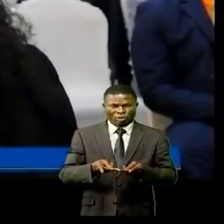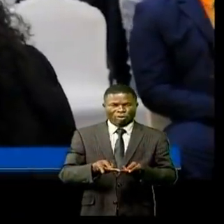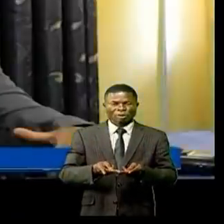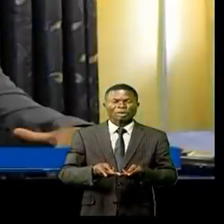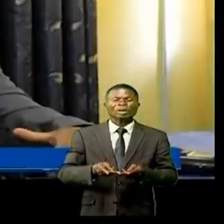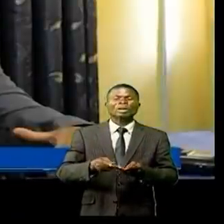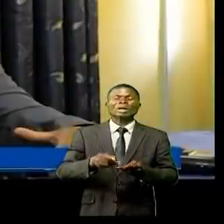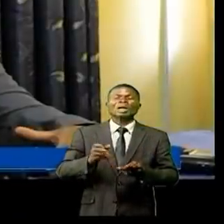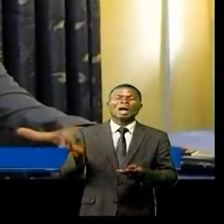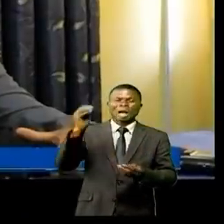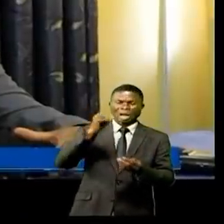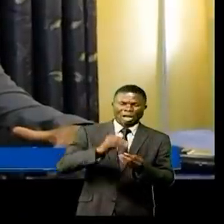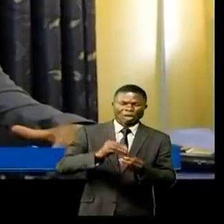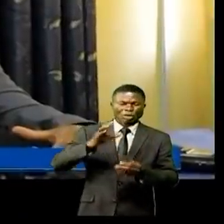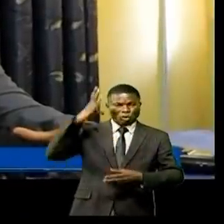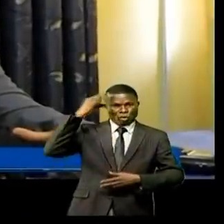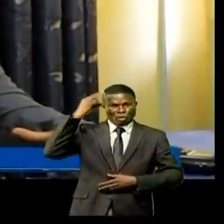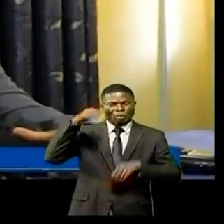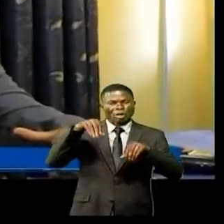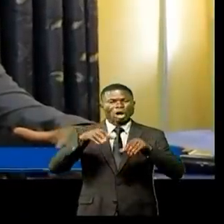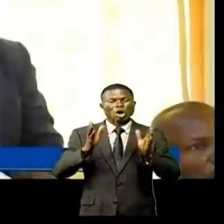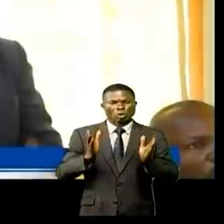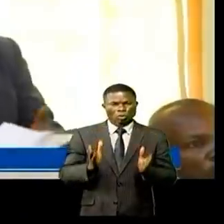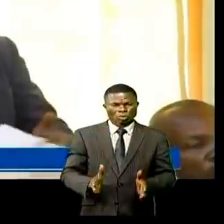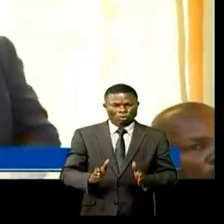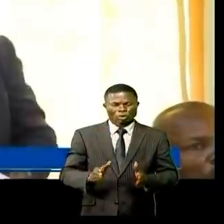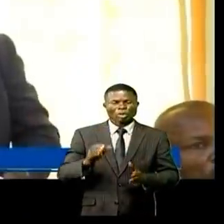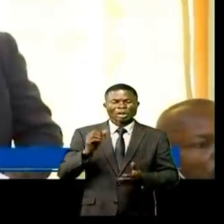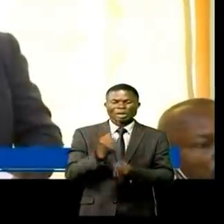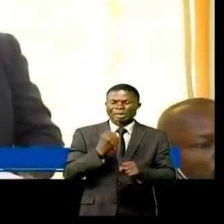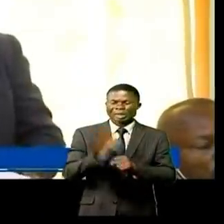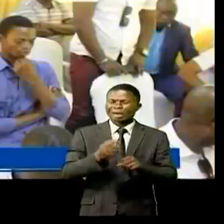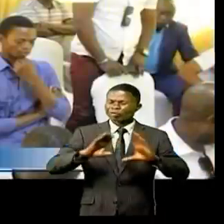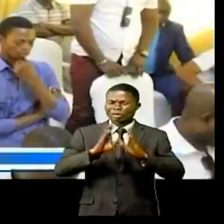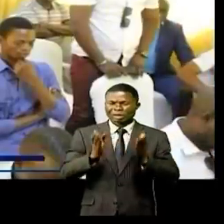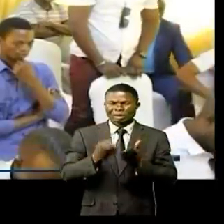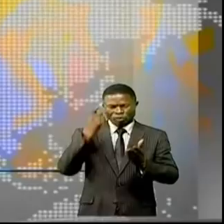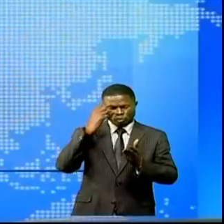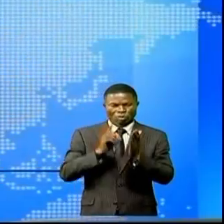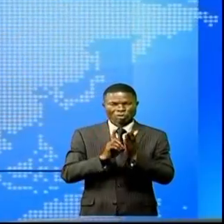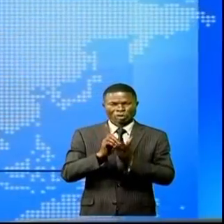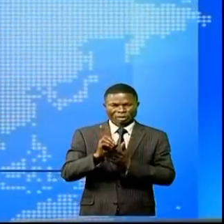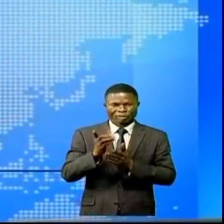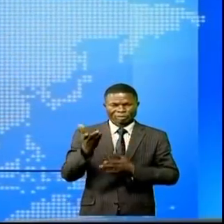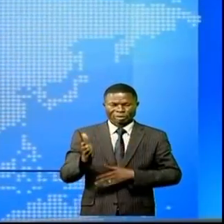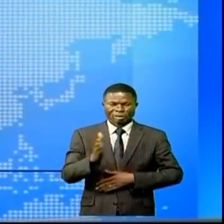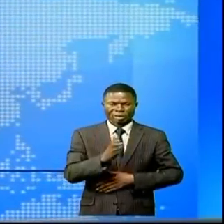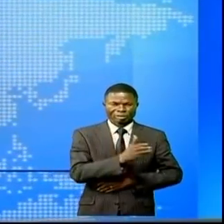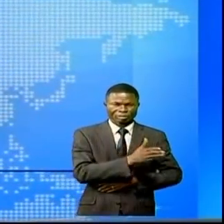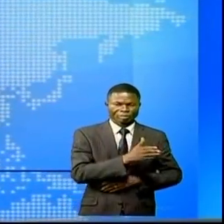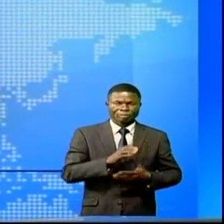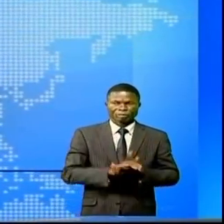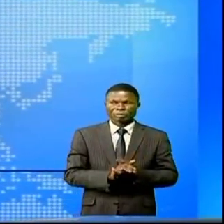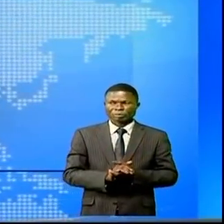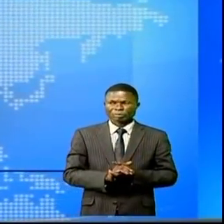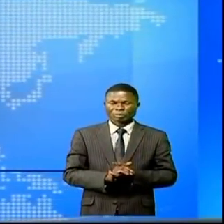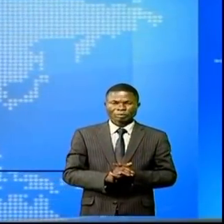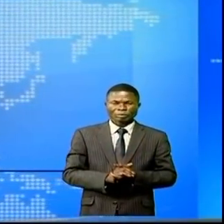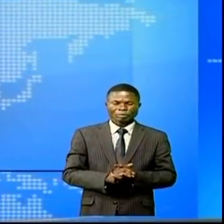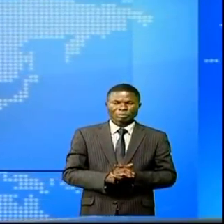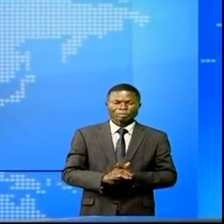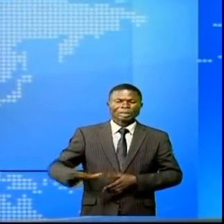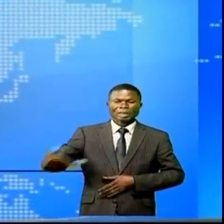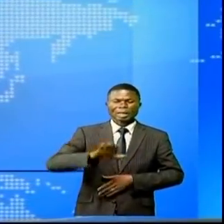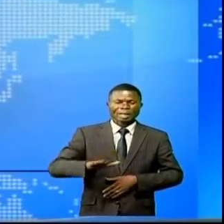dénigrement de l'expertise congolaise dans tous les secteurs du développement. Une nation bénie par le